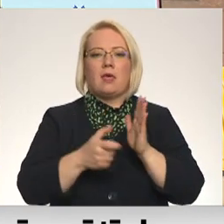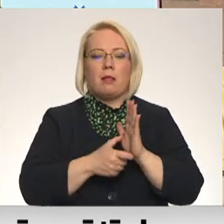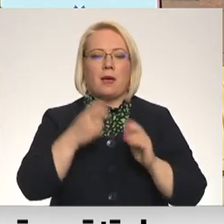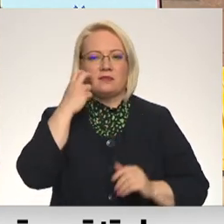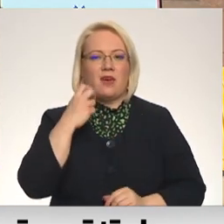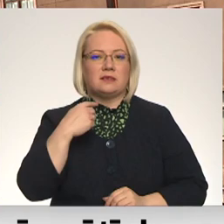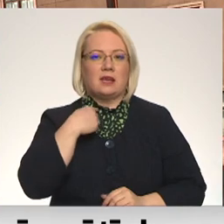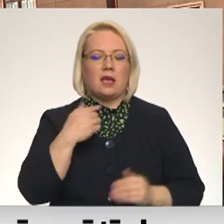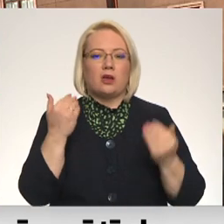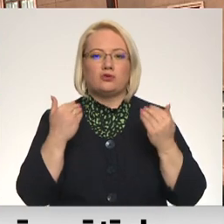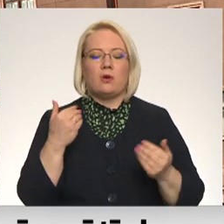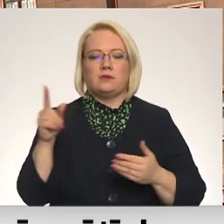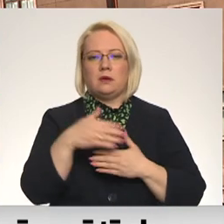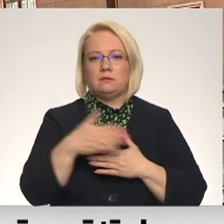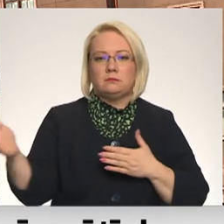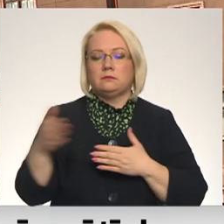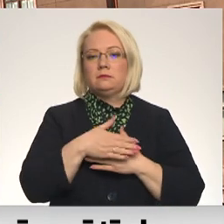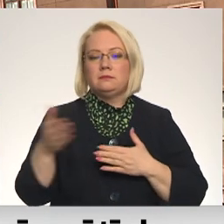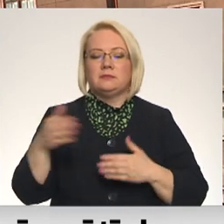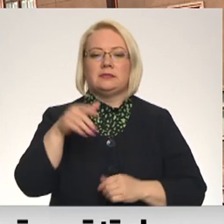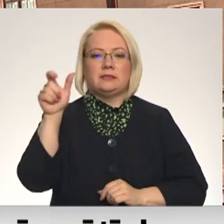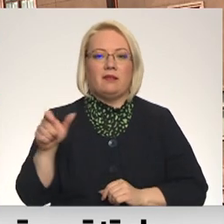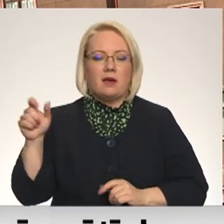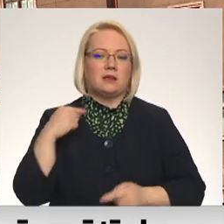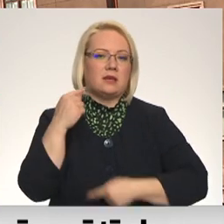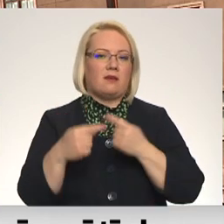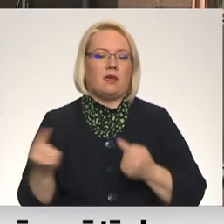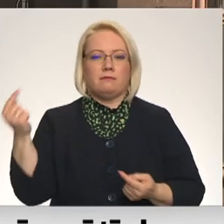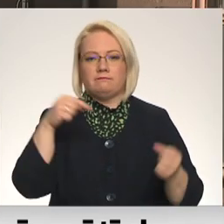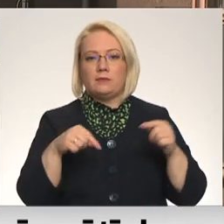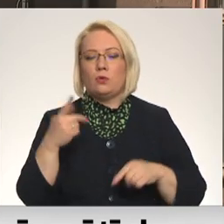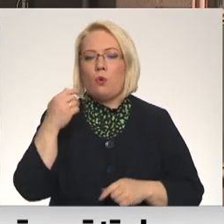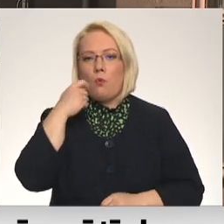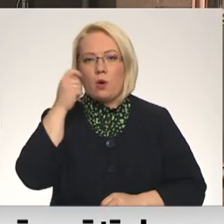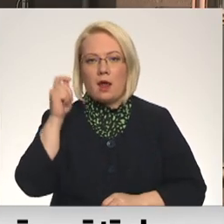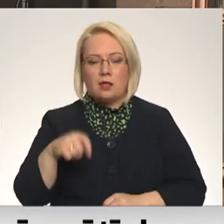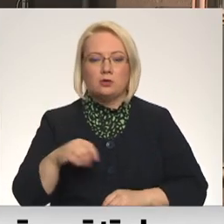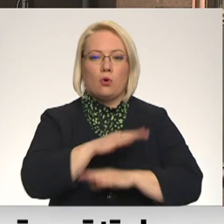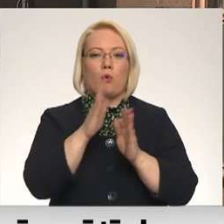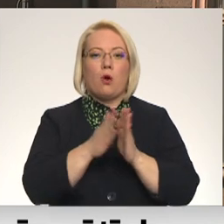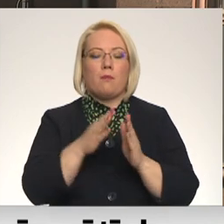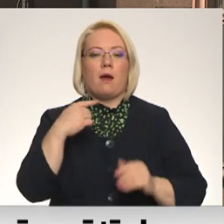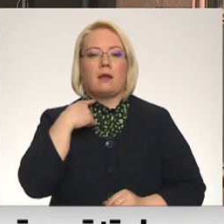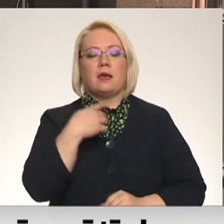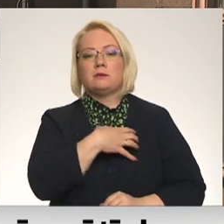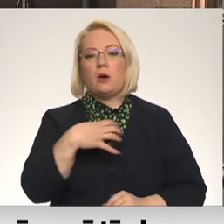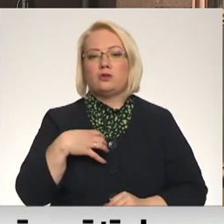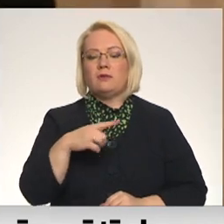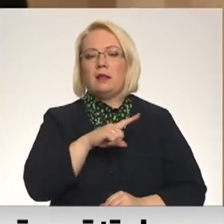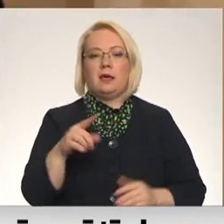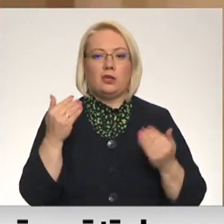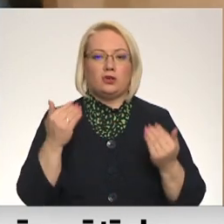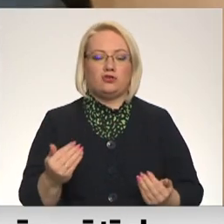Vecrīgā šodien nemitīgi vērvaļā cilvēki, kas ar vienīrodas no Ukrainas. Un kopā Rīgas pašvaldība līdz šim